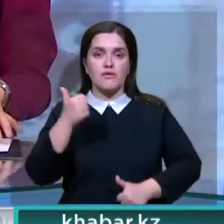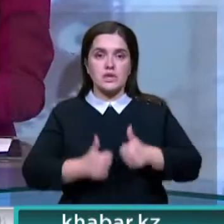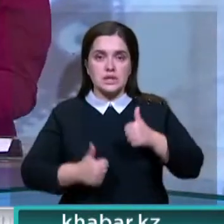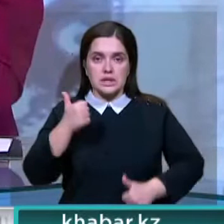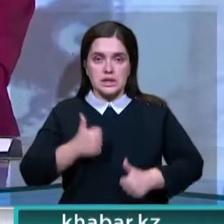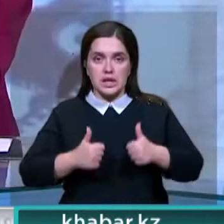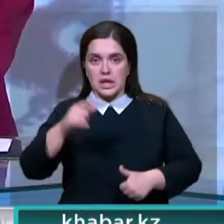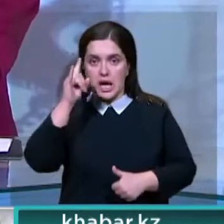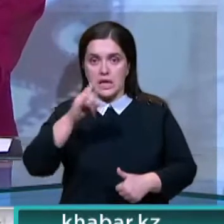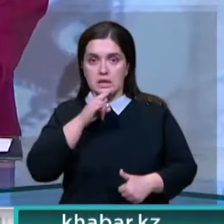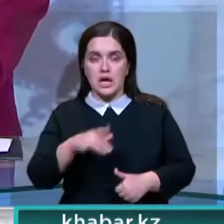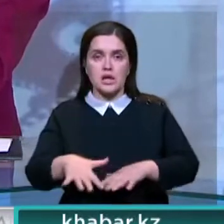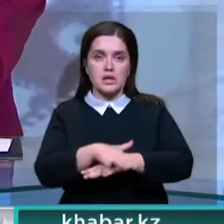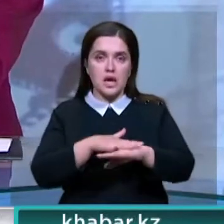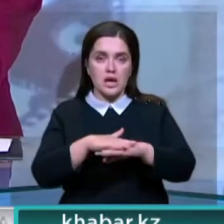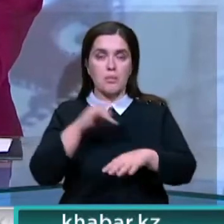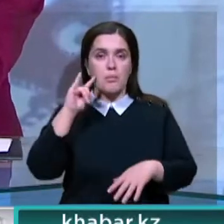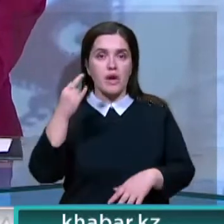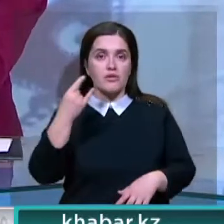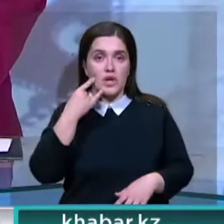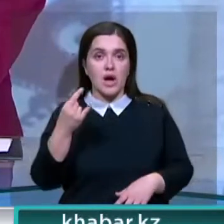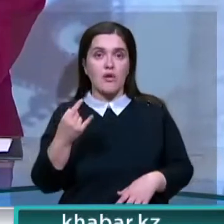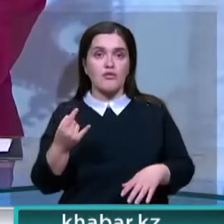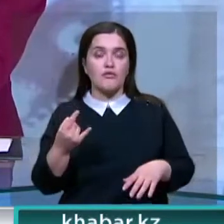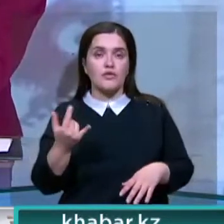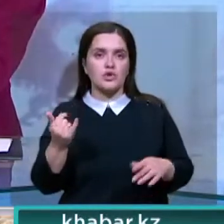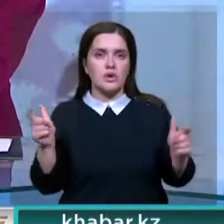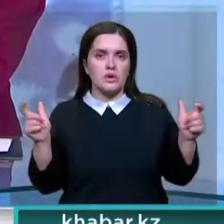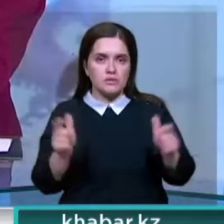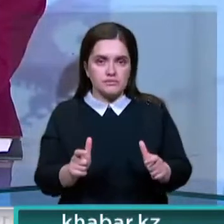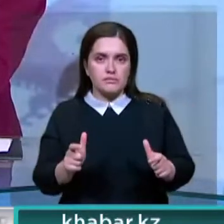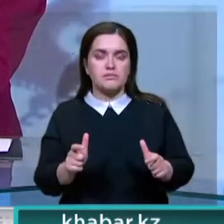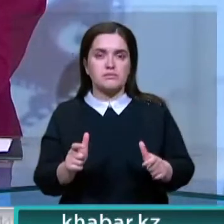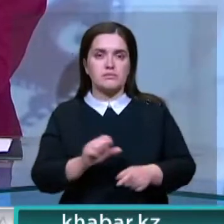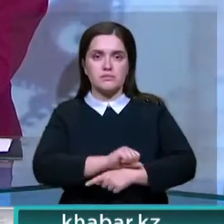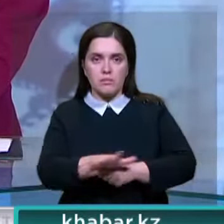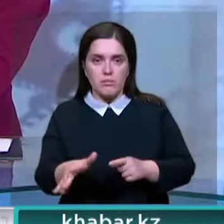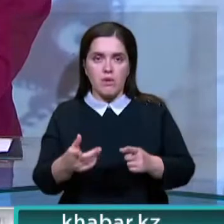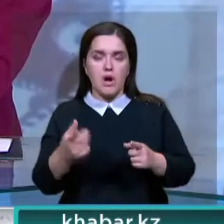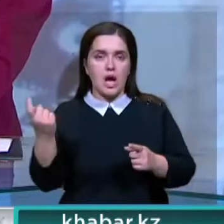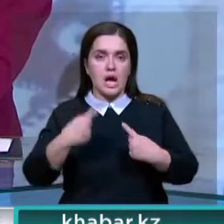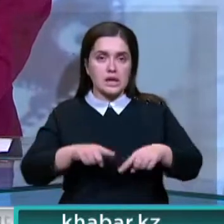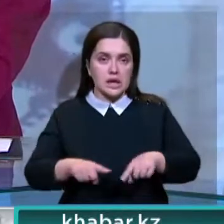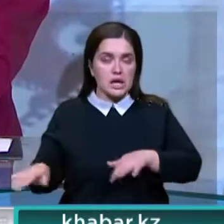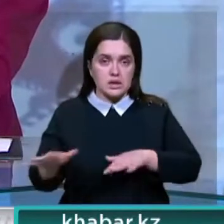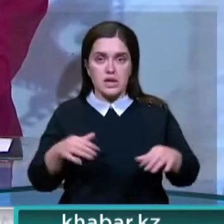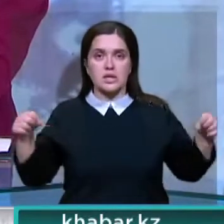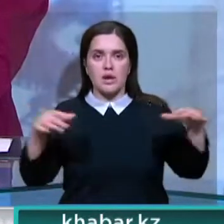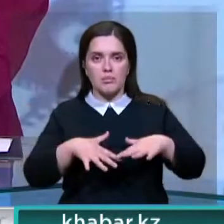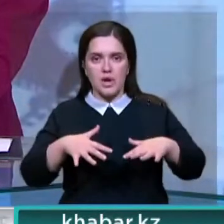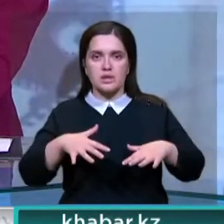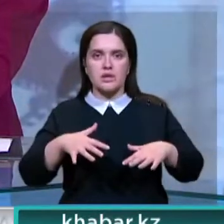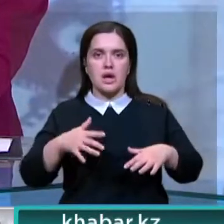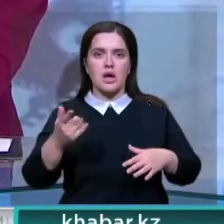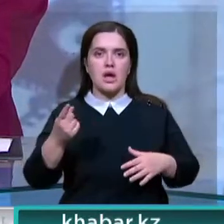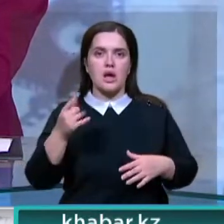фестиваль «Кассиэтэ Казак Еле» в Павлодаре. В условиях пандемии организаторам удалось собрать в одном месте творчески